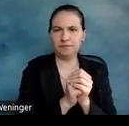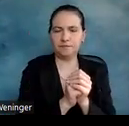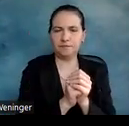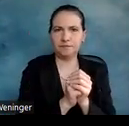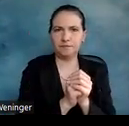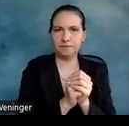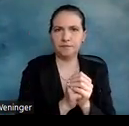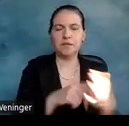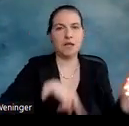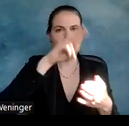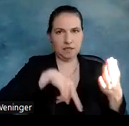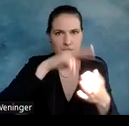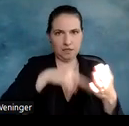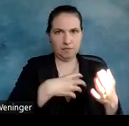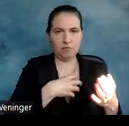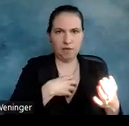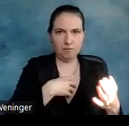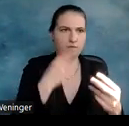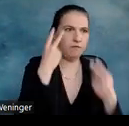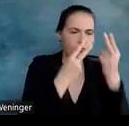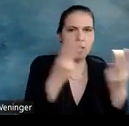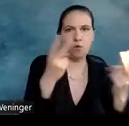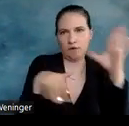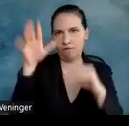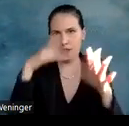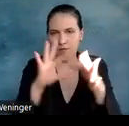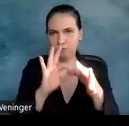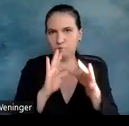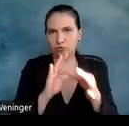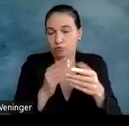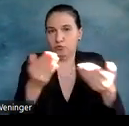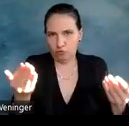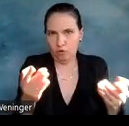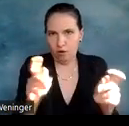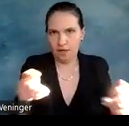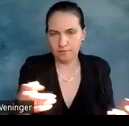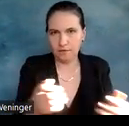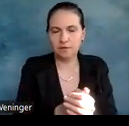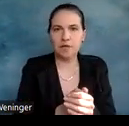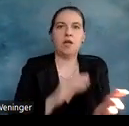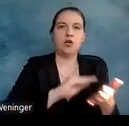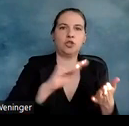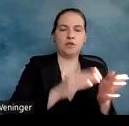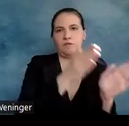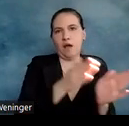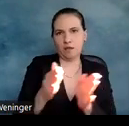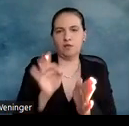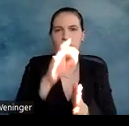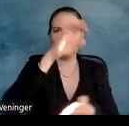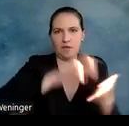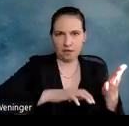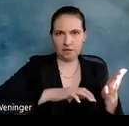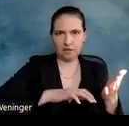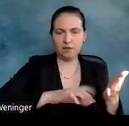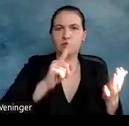Leseprobleme sind visuell oder wahrnehmungsbezogen, ist somit das Ergebnis draus. Schriftarten zum Lesen von Text, die für einen